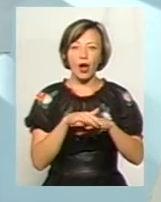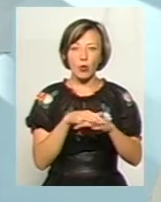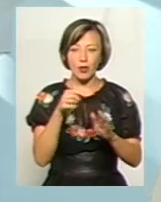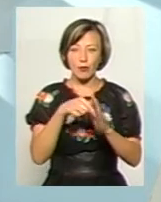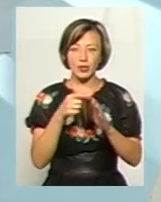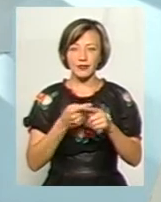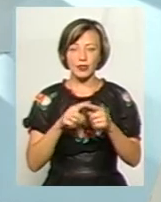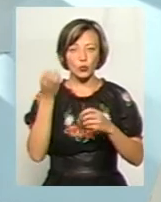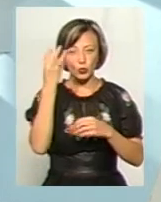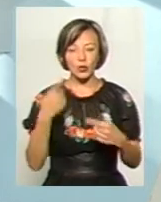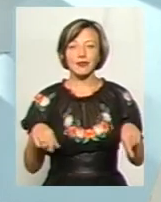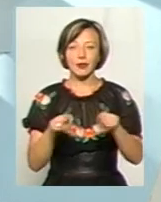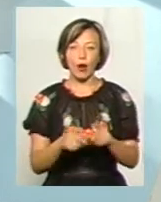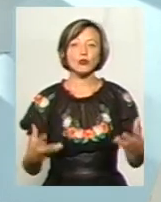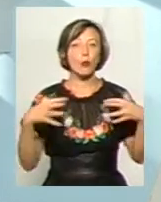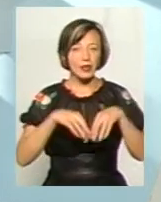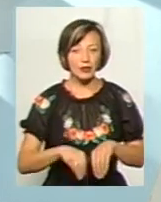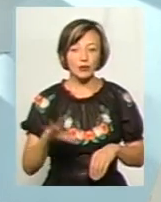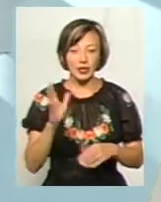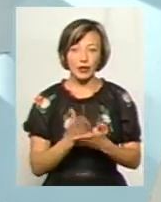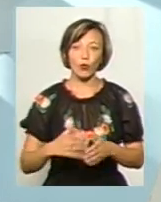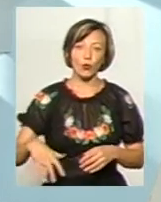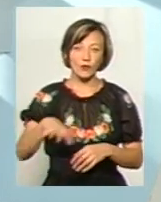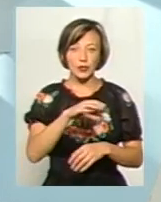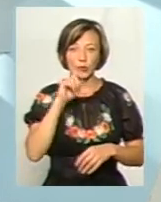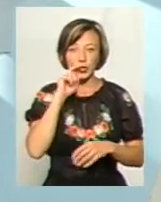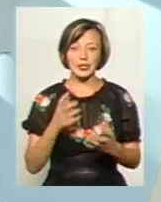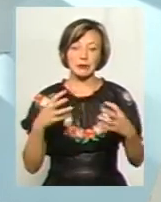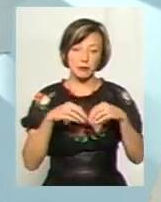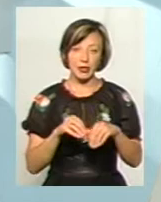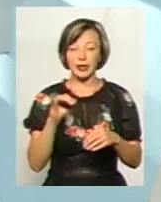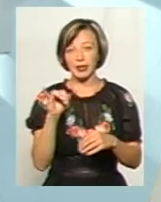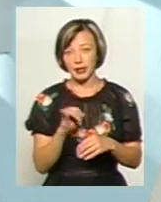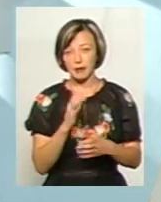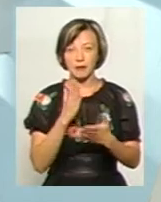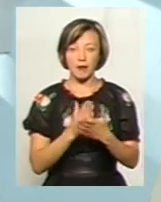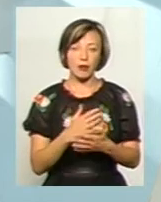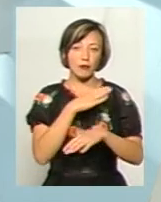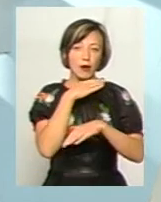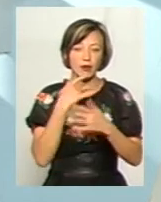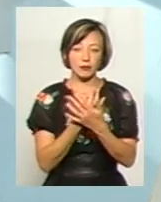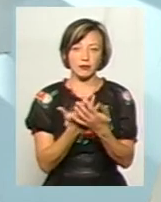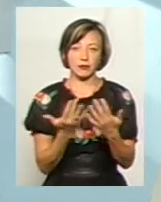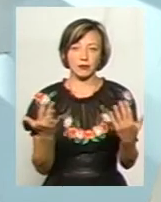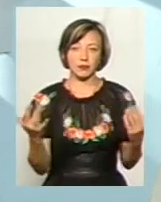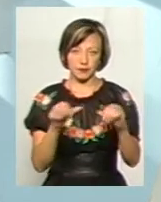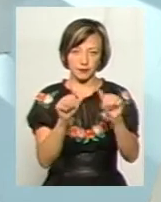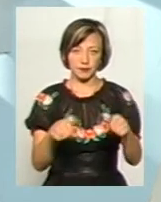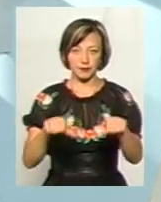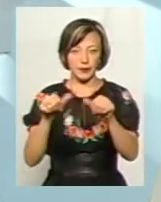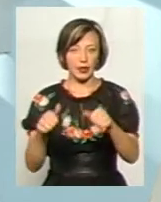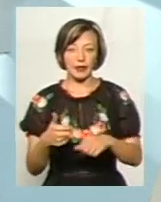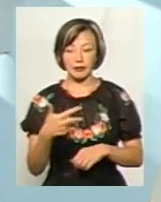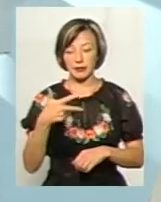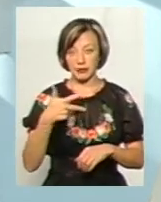культурі, які також об'єднують, тому що вони є в усій Україні спільні і в той же час вони мають дуже багато різних облич. І от якщо на